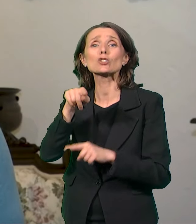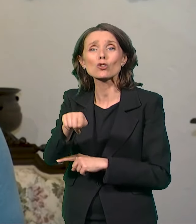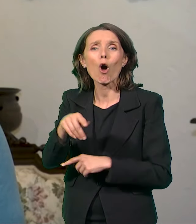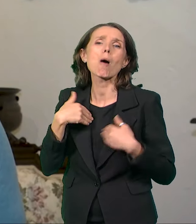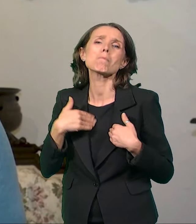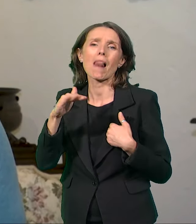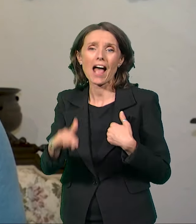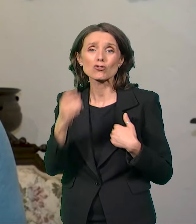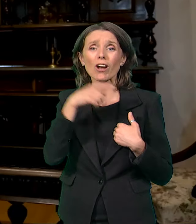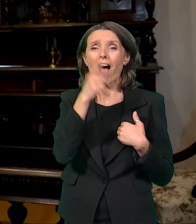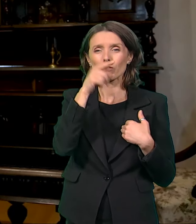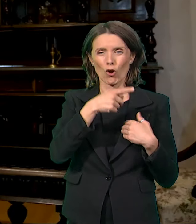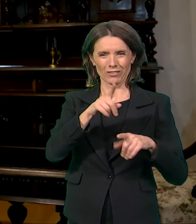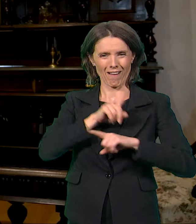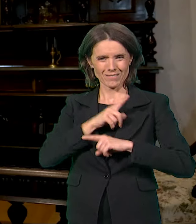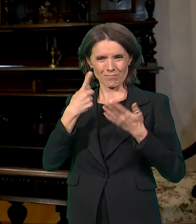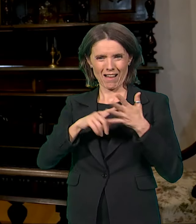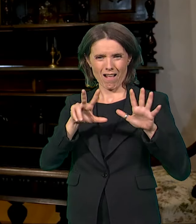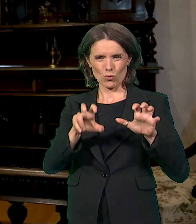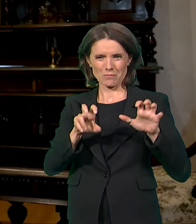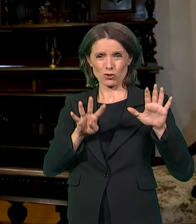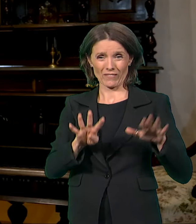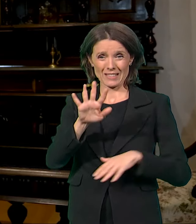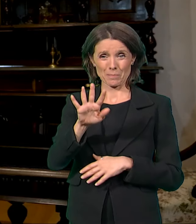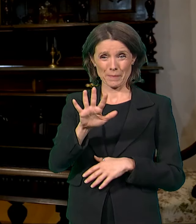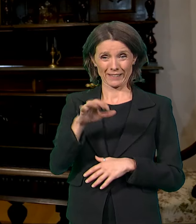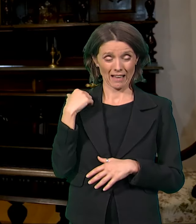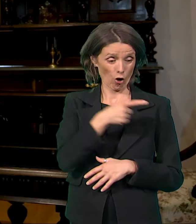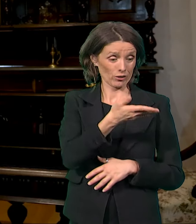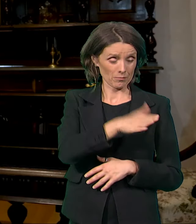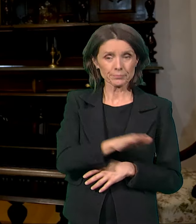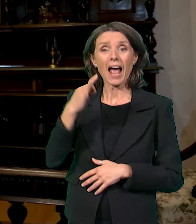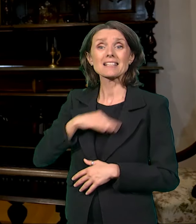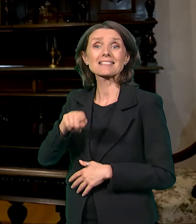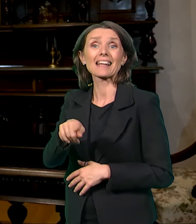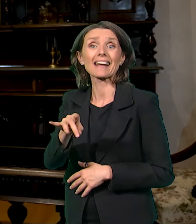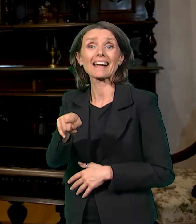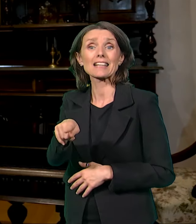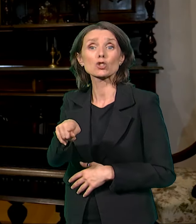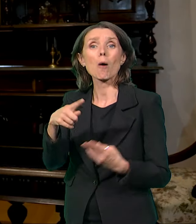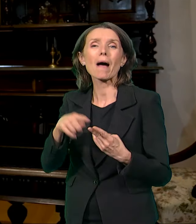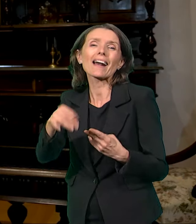poslove. Ono što jeste zanimljivo je Ristoparanos mlađi